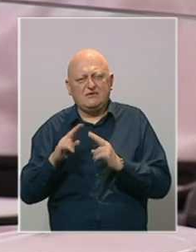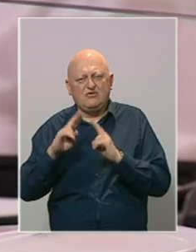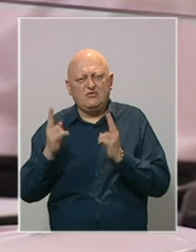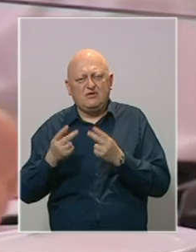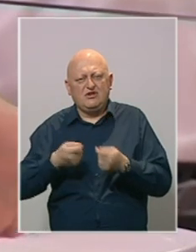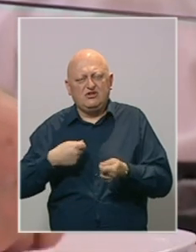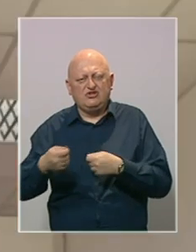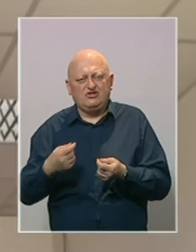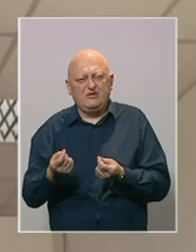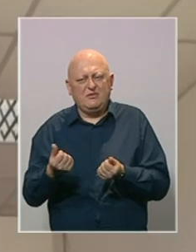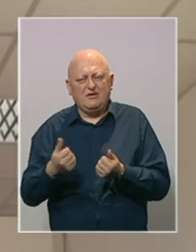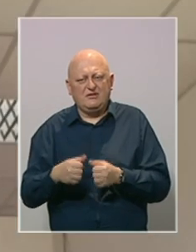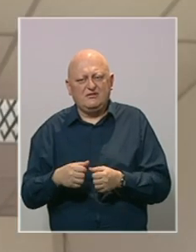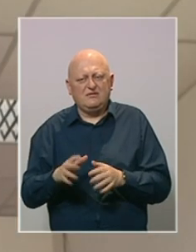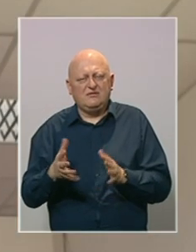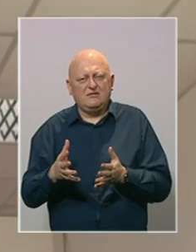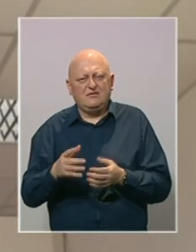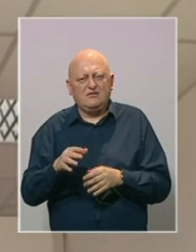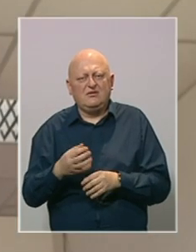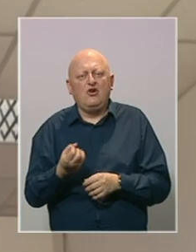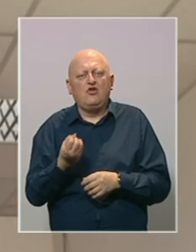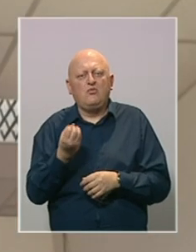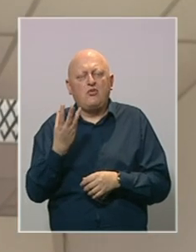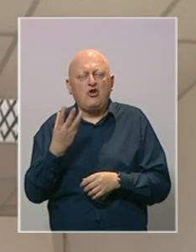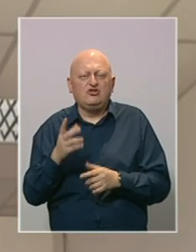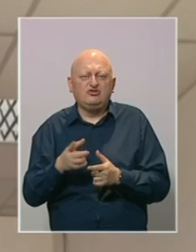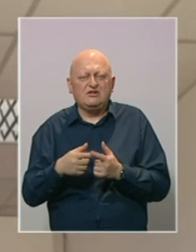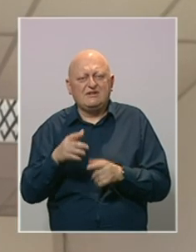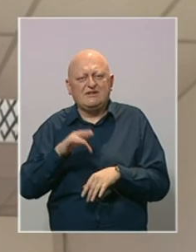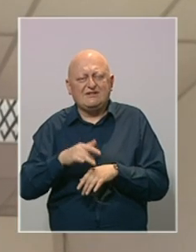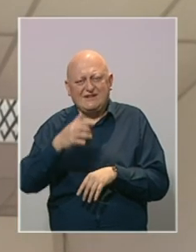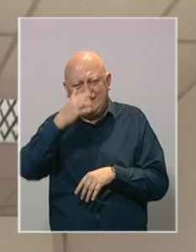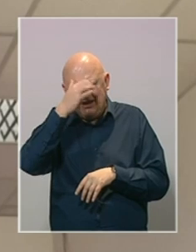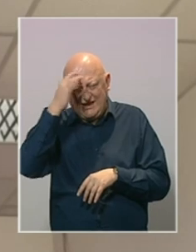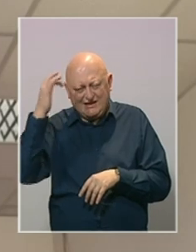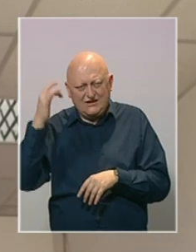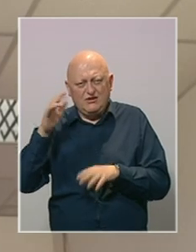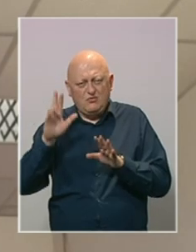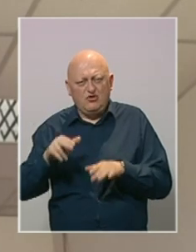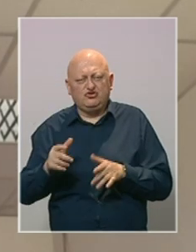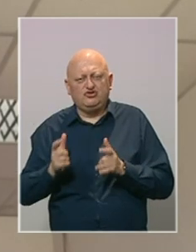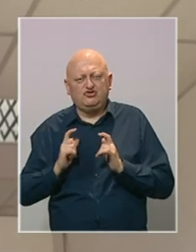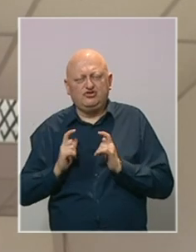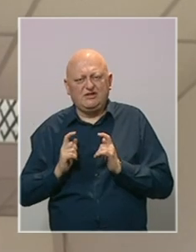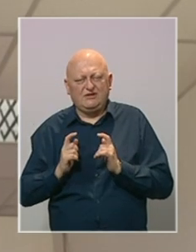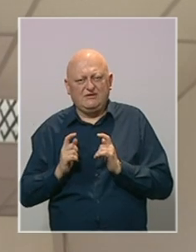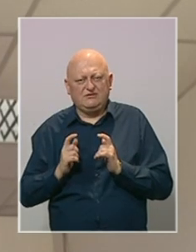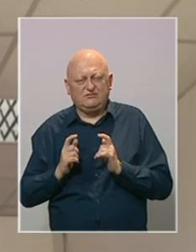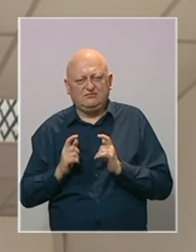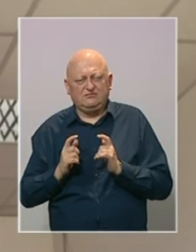tržičnih prilika. Tako da se od prolječa ili sredine ljeta može očekivati